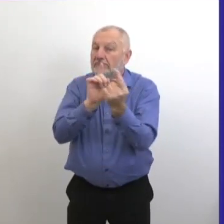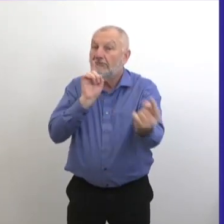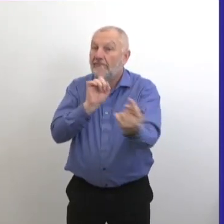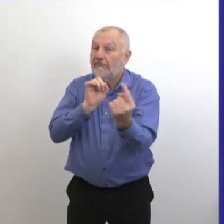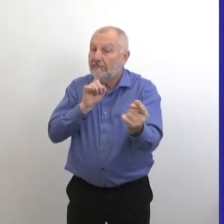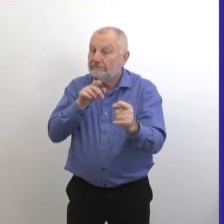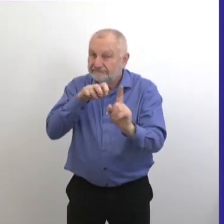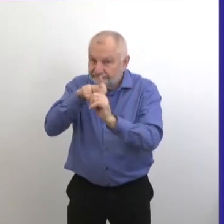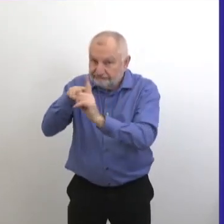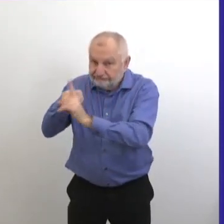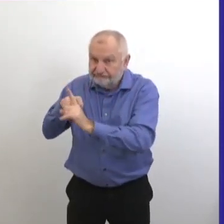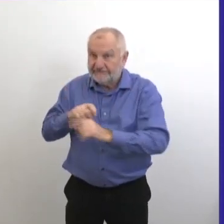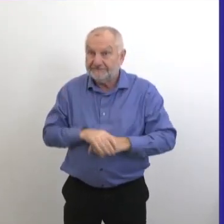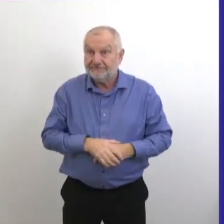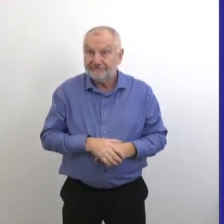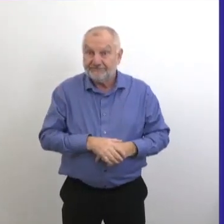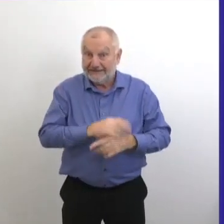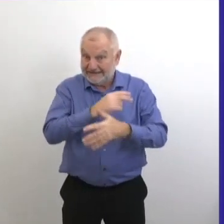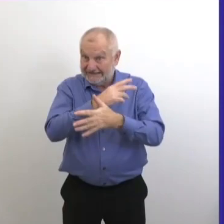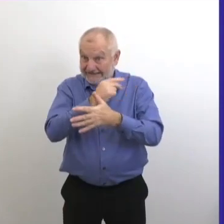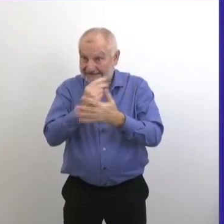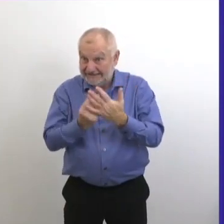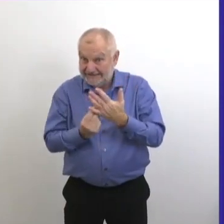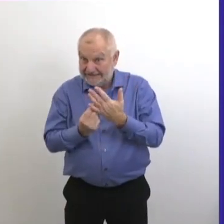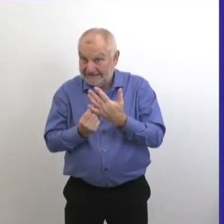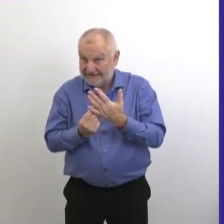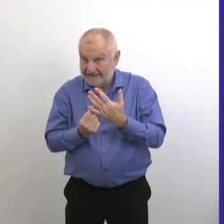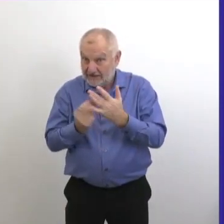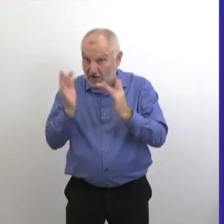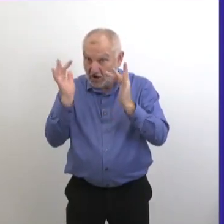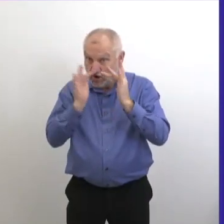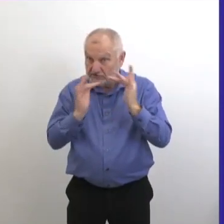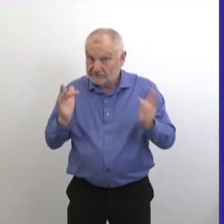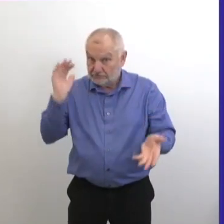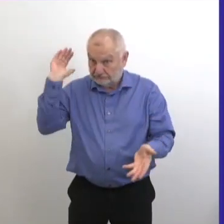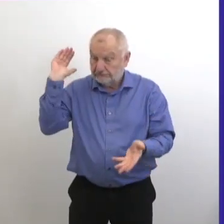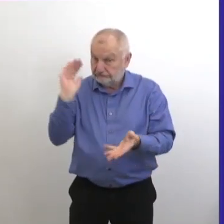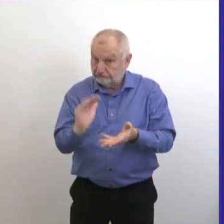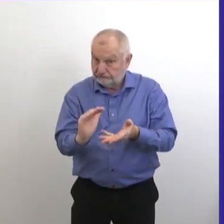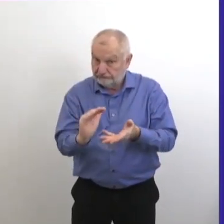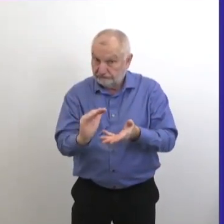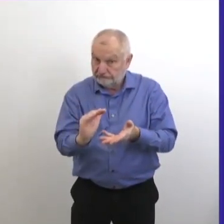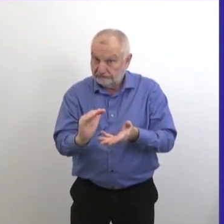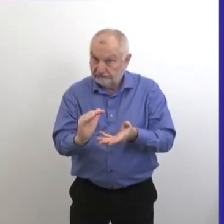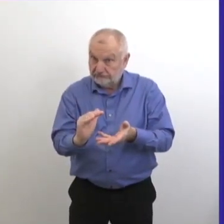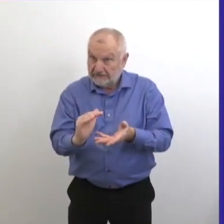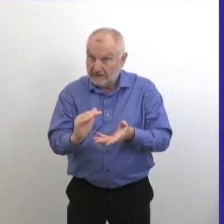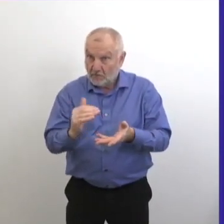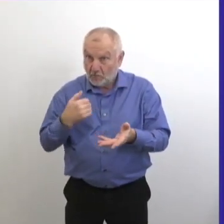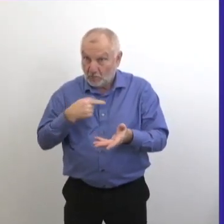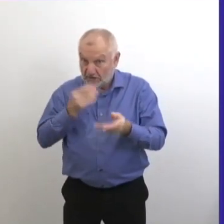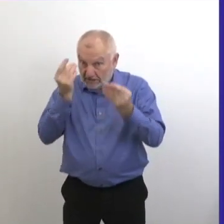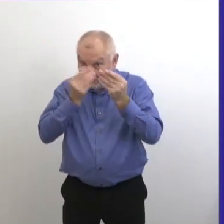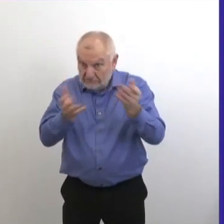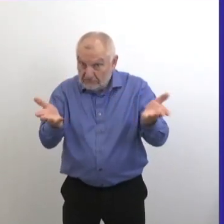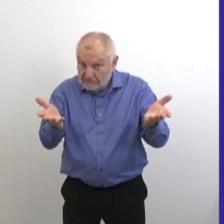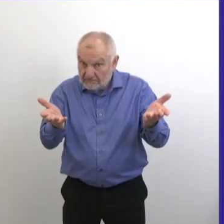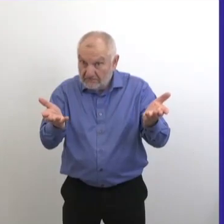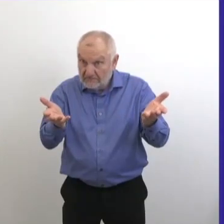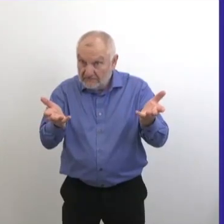Une autre de ces étapes a permis également de baisser le nombre d'hospitalisations que nous divulgons.